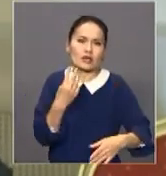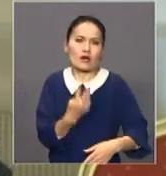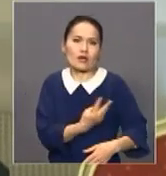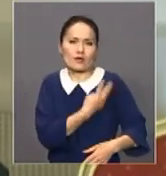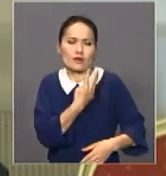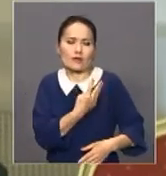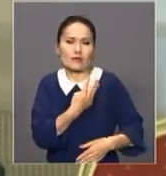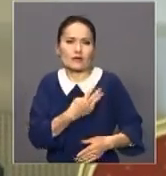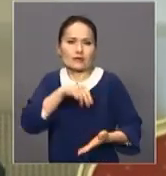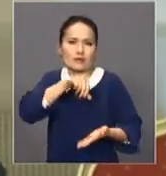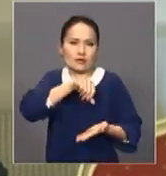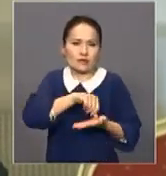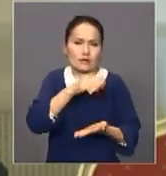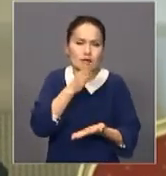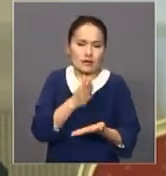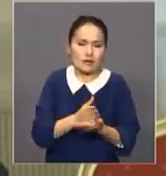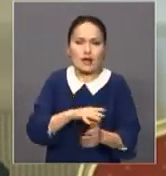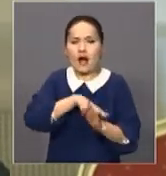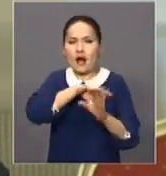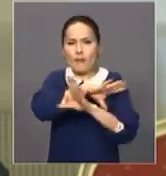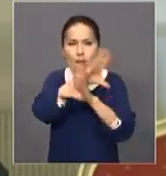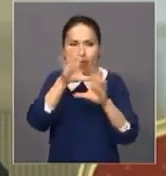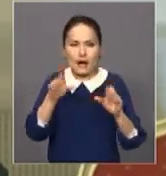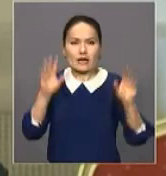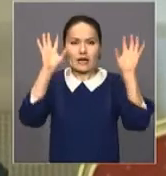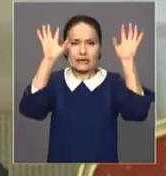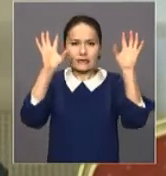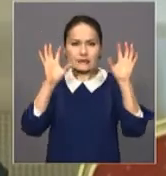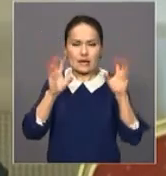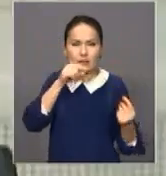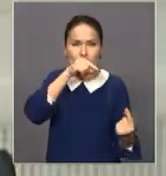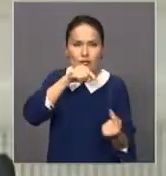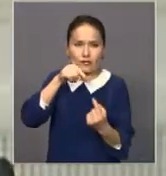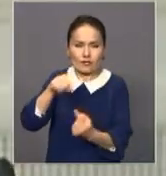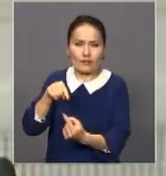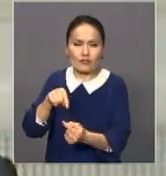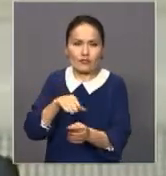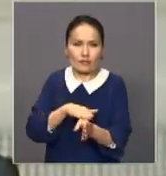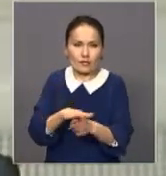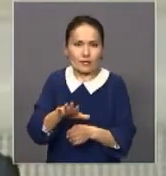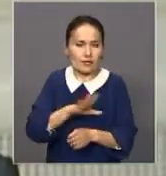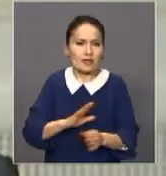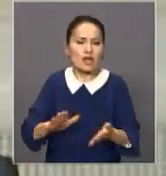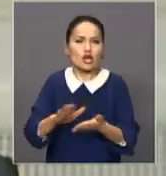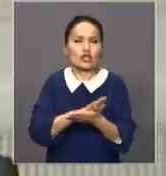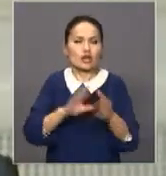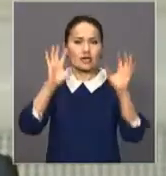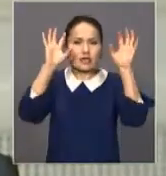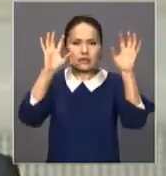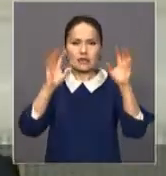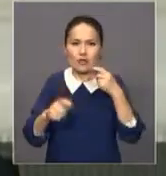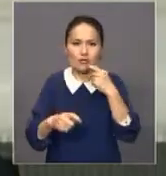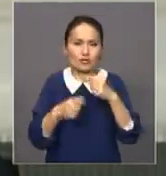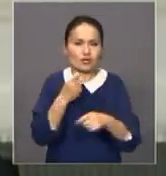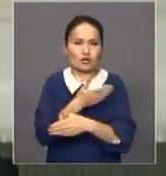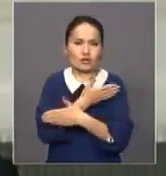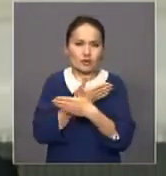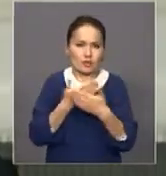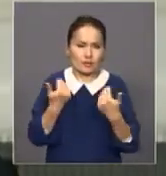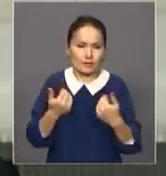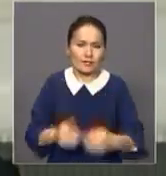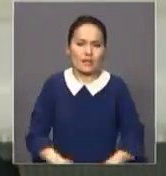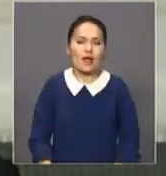төрт сайлау ұчаскесінде болдым. Оларда барлық заң талаптары сақталған. Мен кешегі күннің өзінде бірнеше